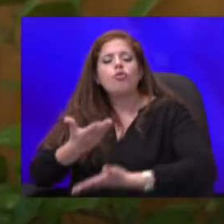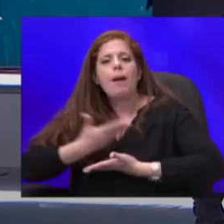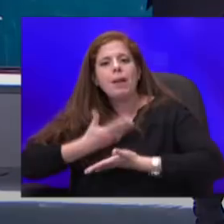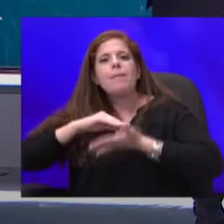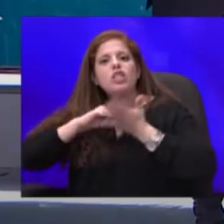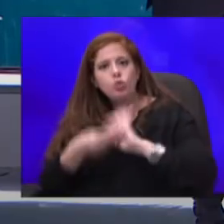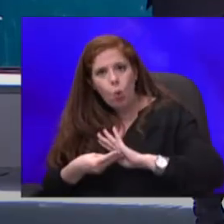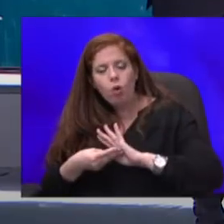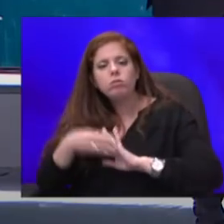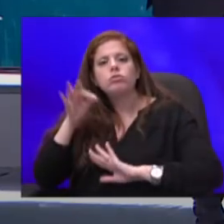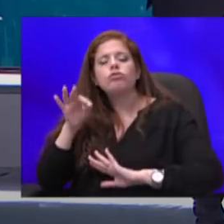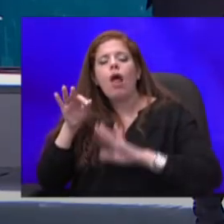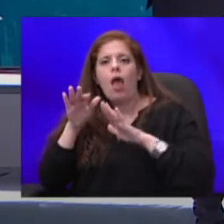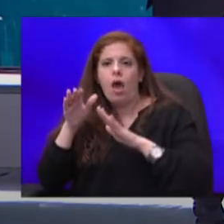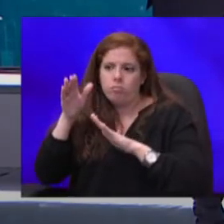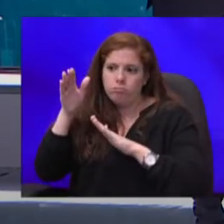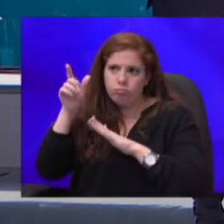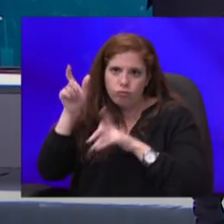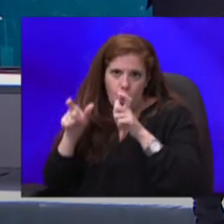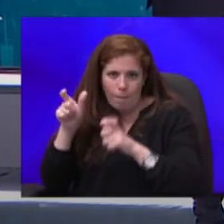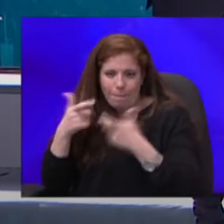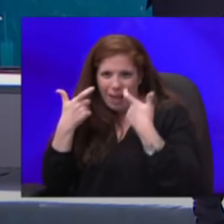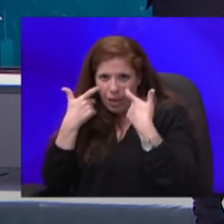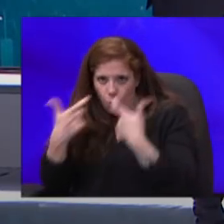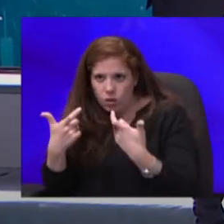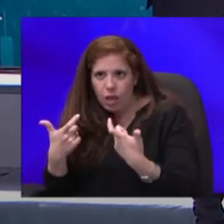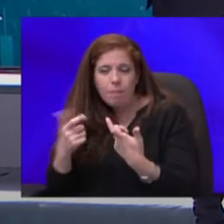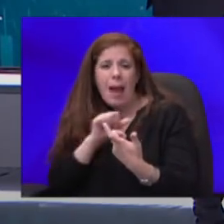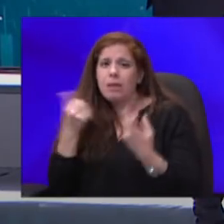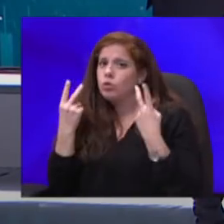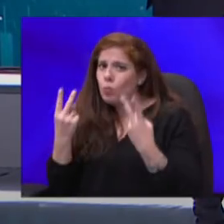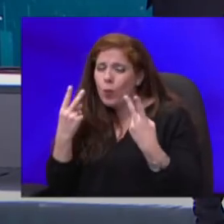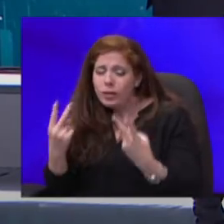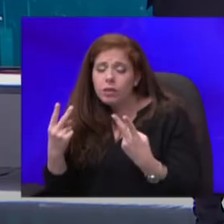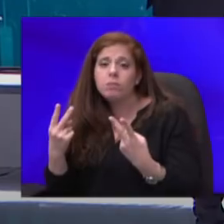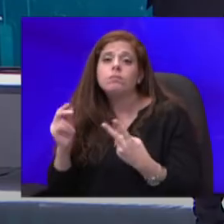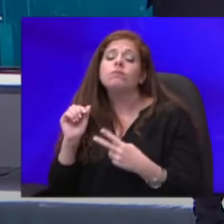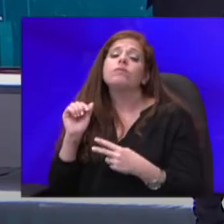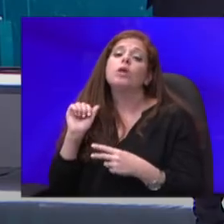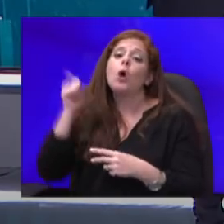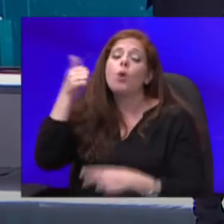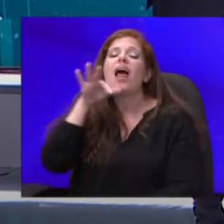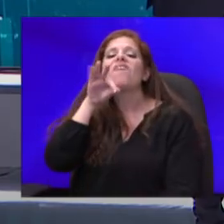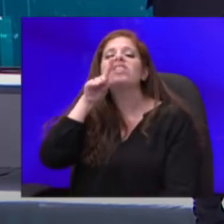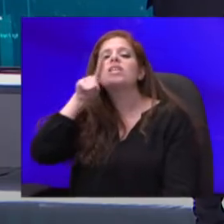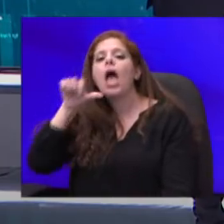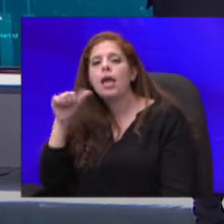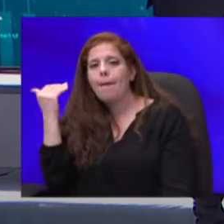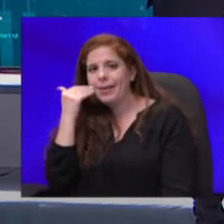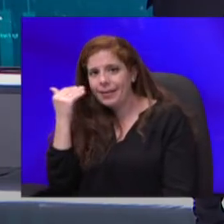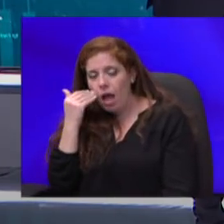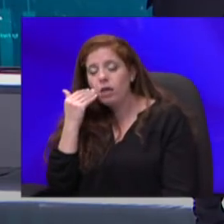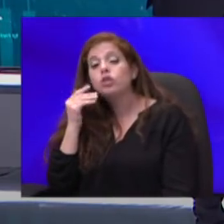הרגולטוריים המשמעותיים ביותר, ובראש בראשונה ה-FD האמריקאי, שבעצם הוא זה שעושה רגולציה